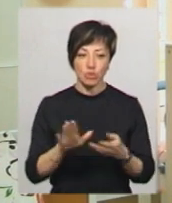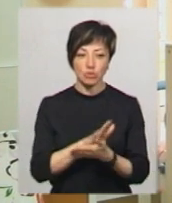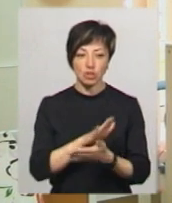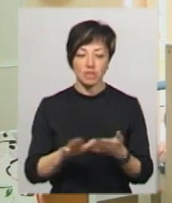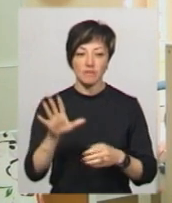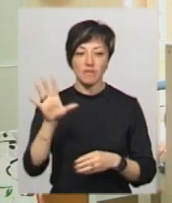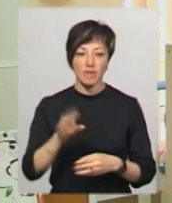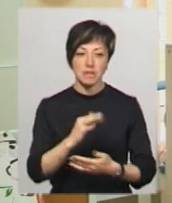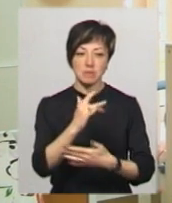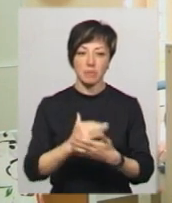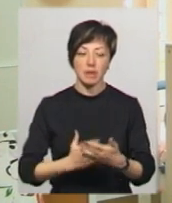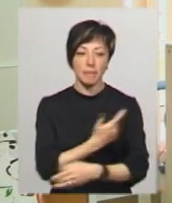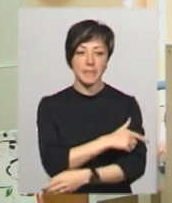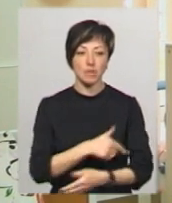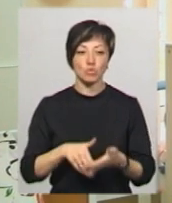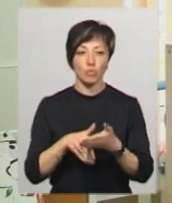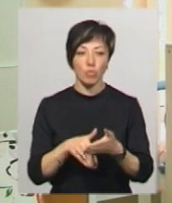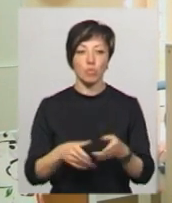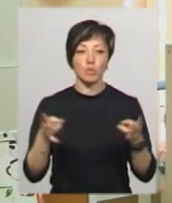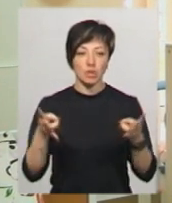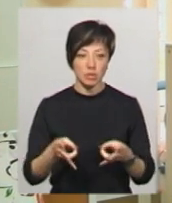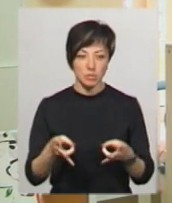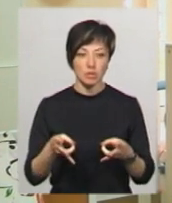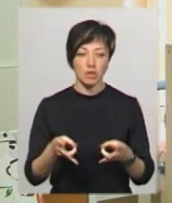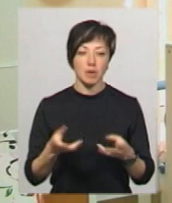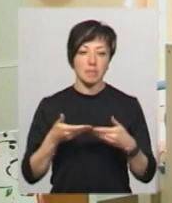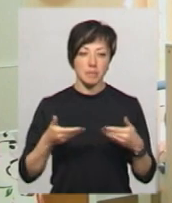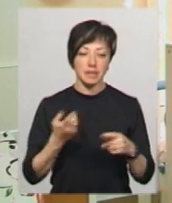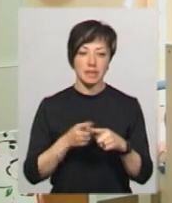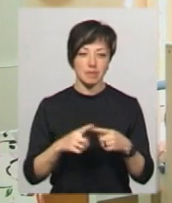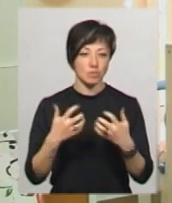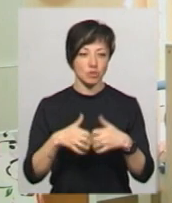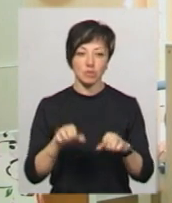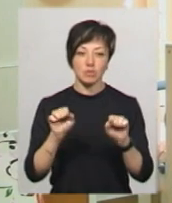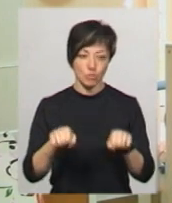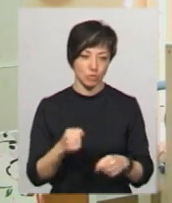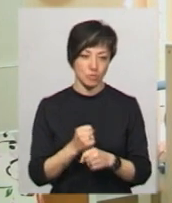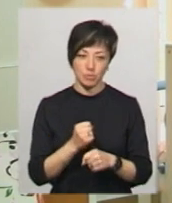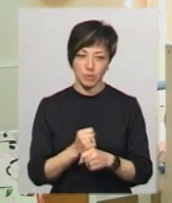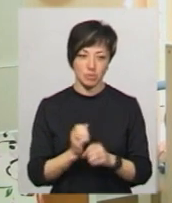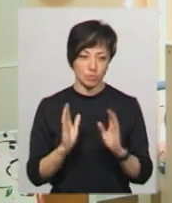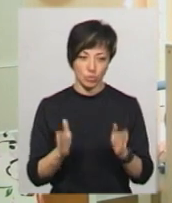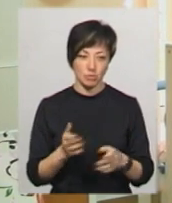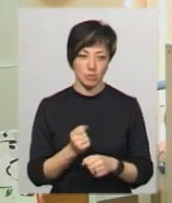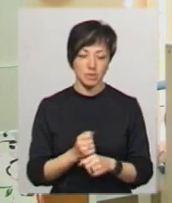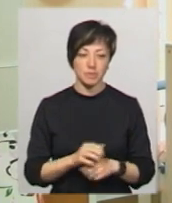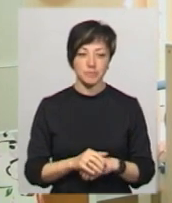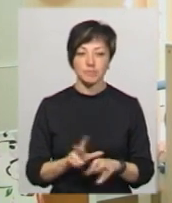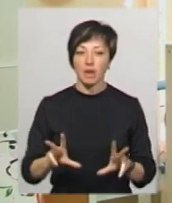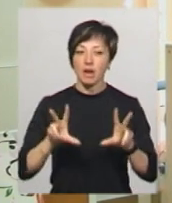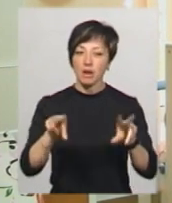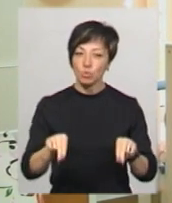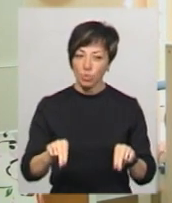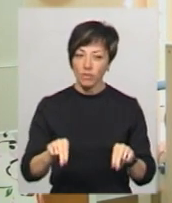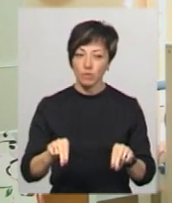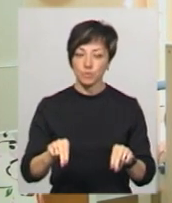весь спектр медичної допомоги, який потрібен, ми на цій машині зробимо. Гарантовано,